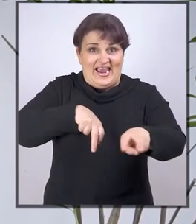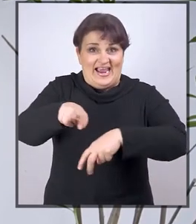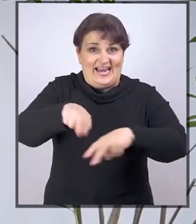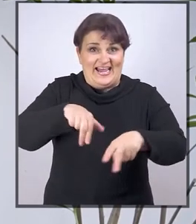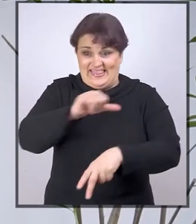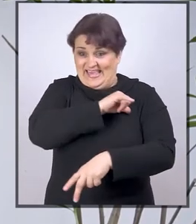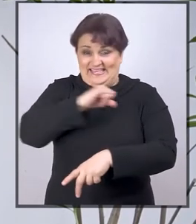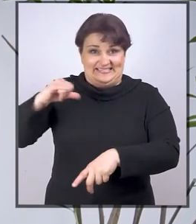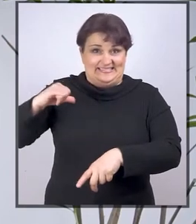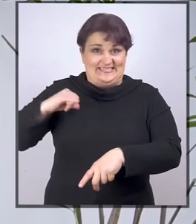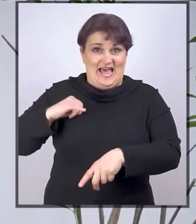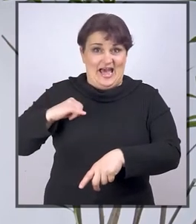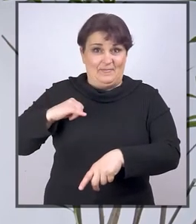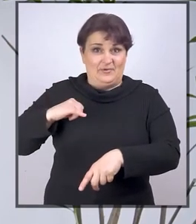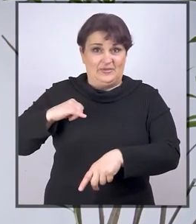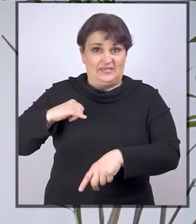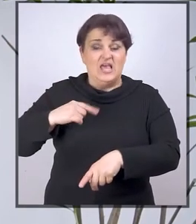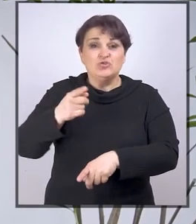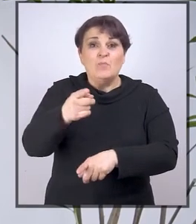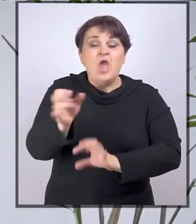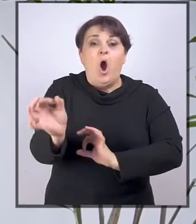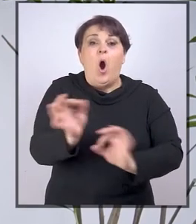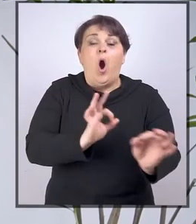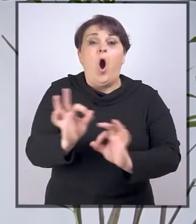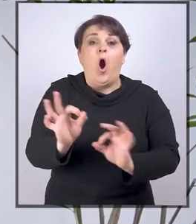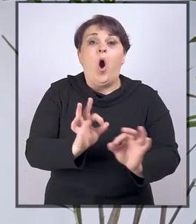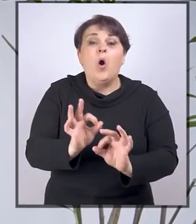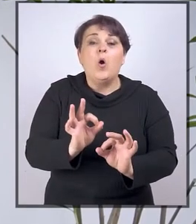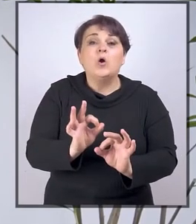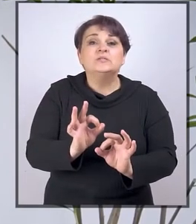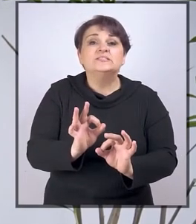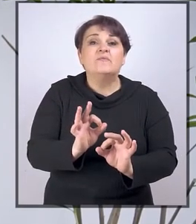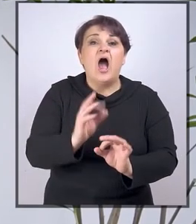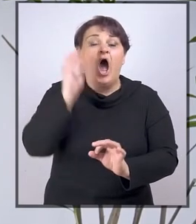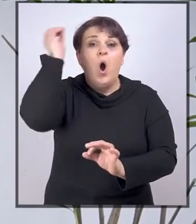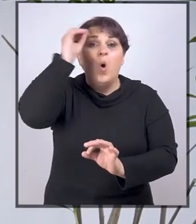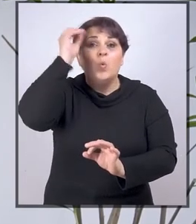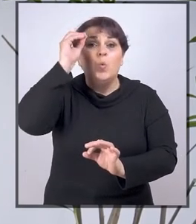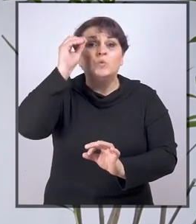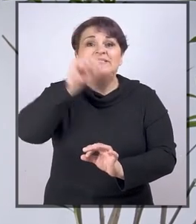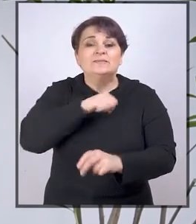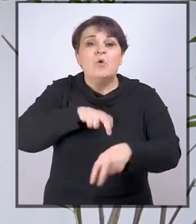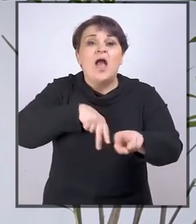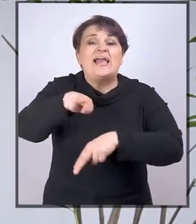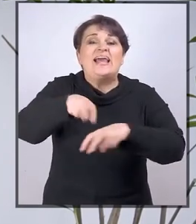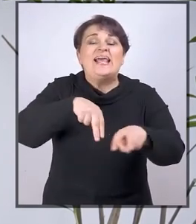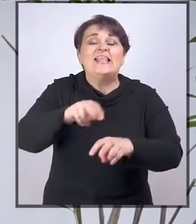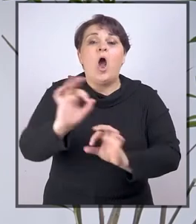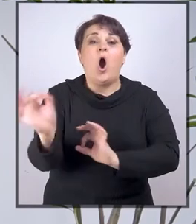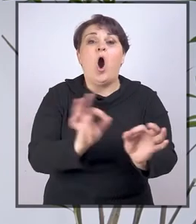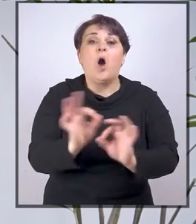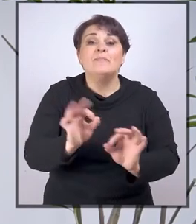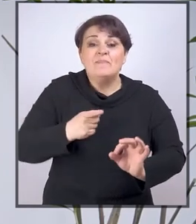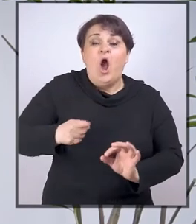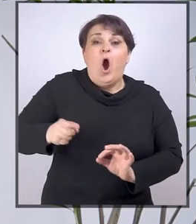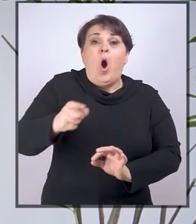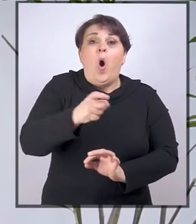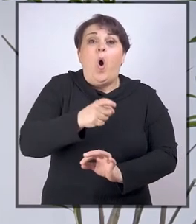Mobilitet, kretanje samostalno mi je obezbijedila, dakle kurs za mobilitet mi je